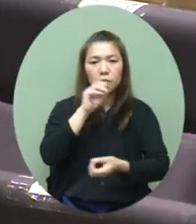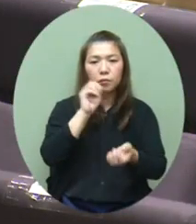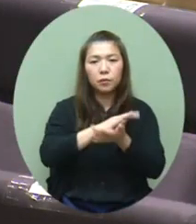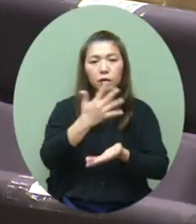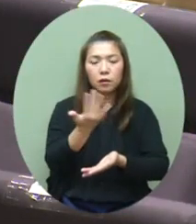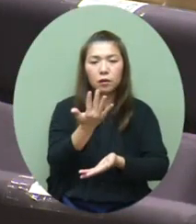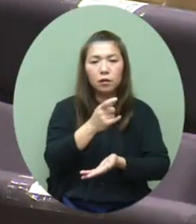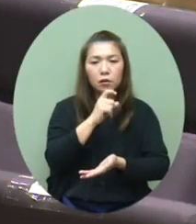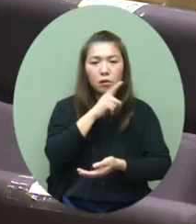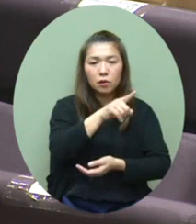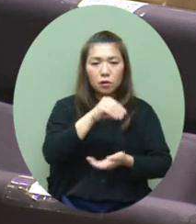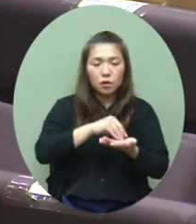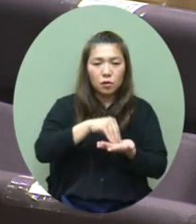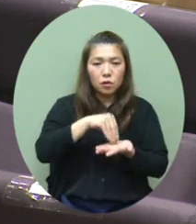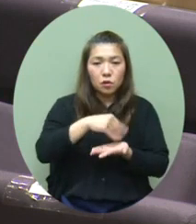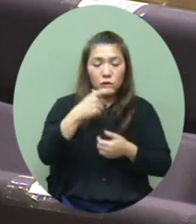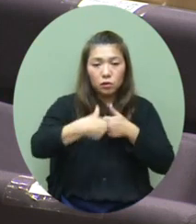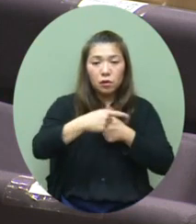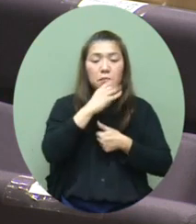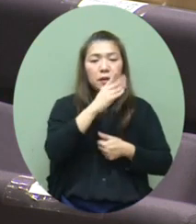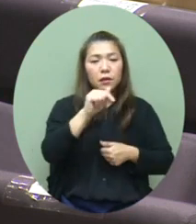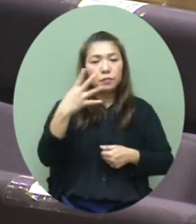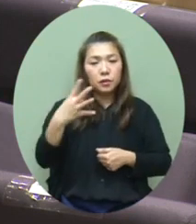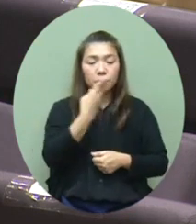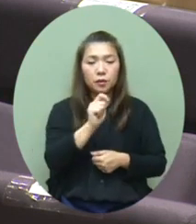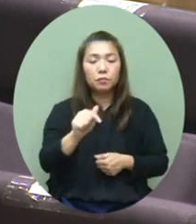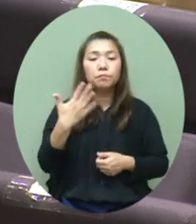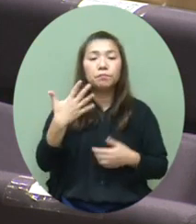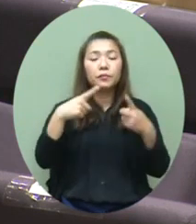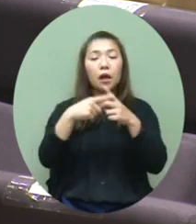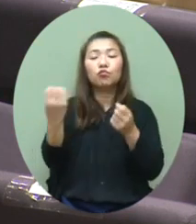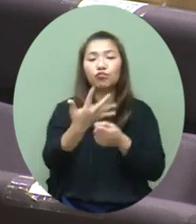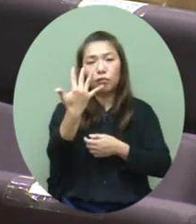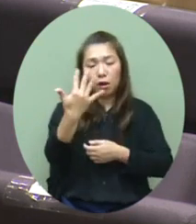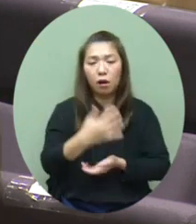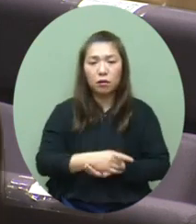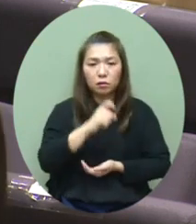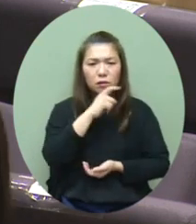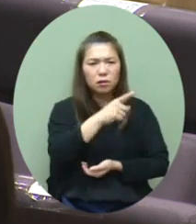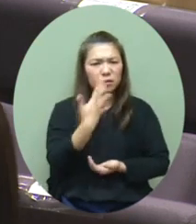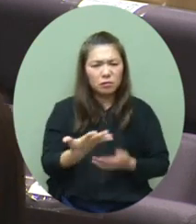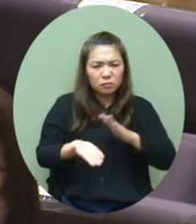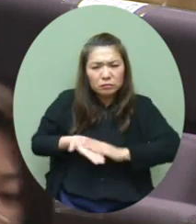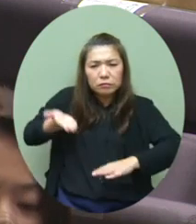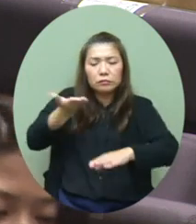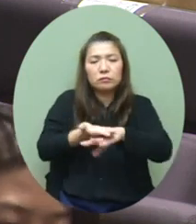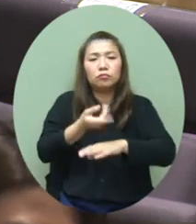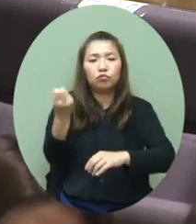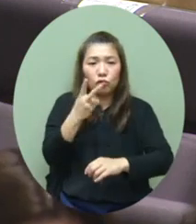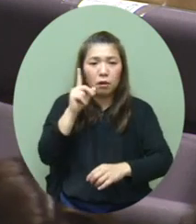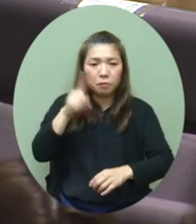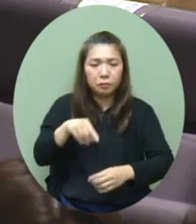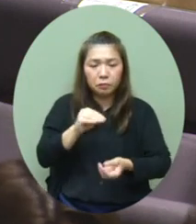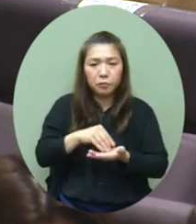懷疑或者確定大BA.4和BA.5的個案剛才張醫生都提到可能有二次感染的風險即是